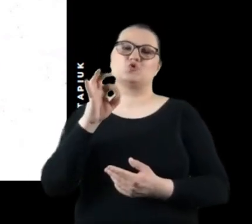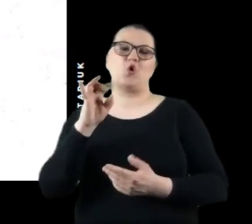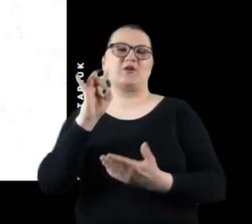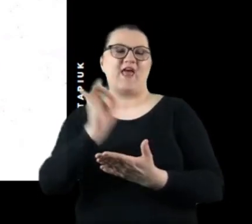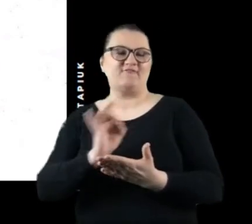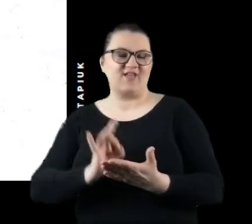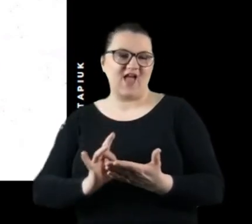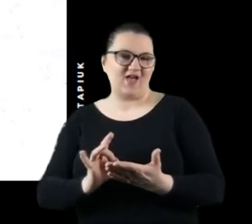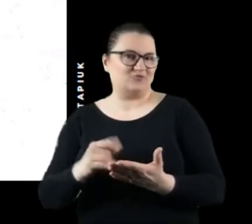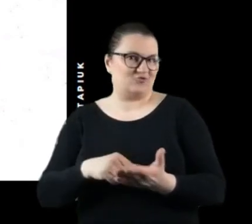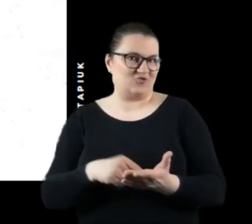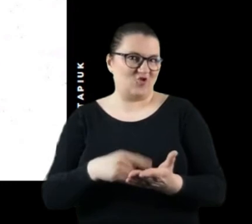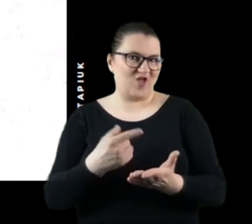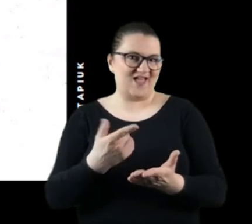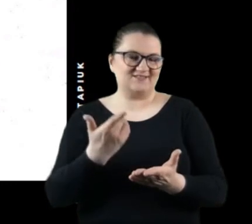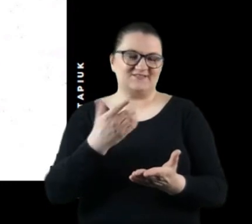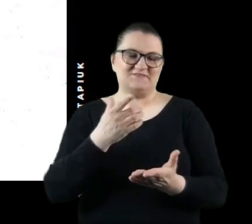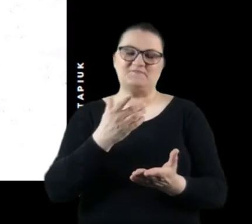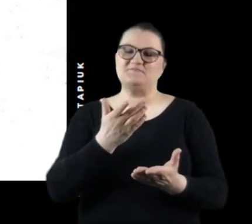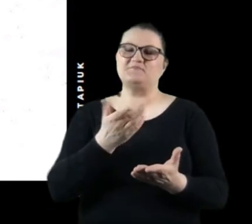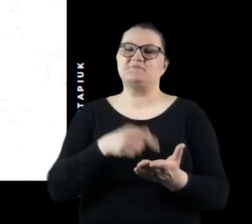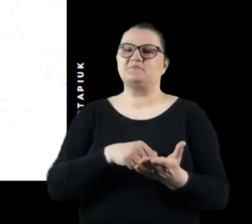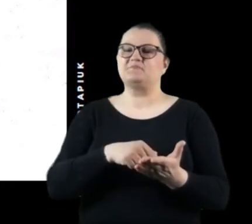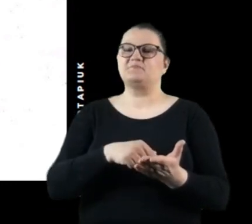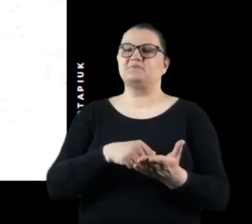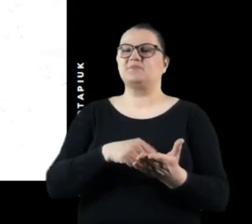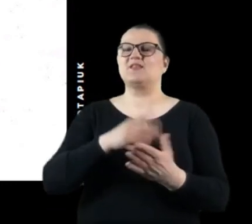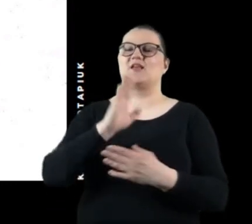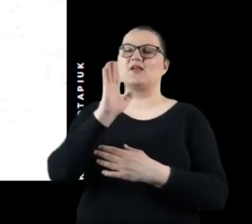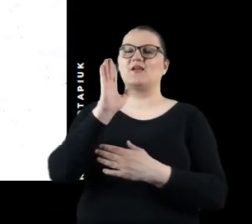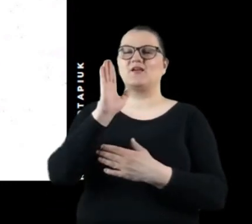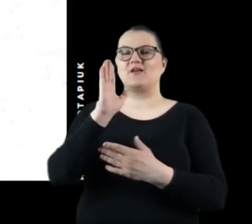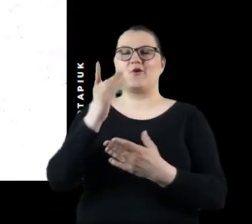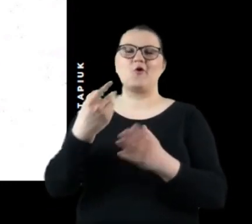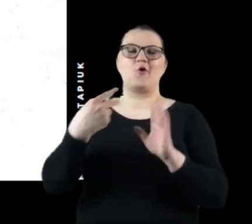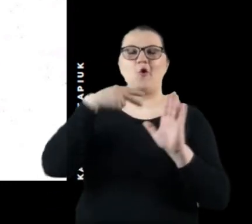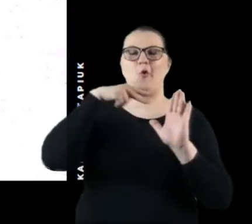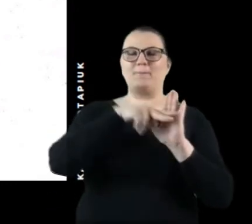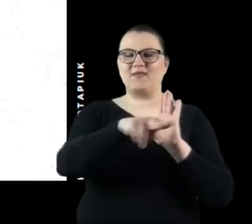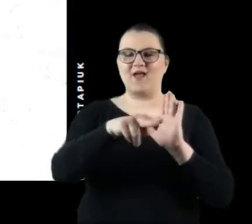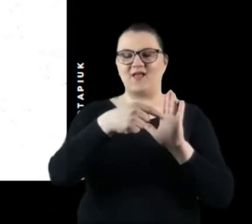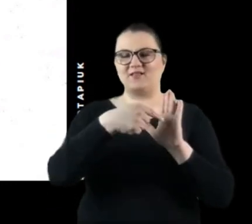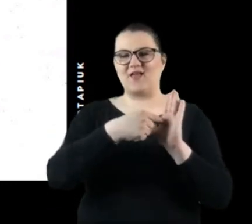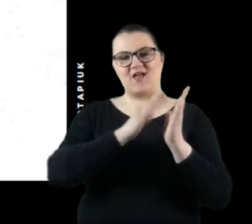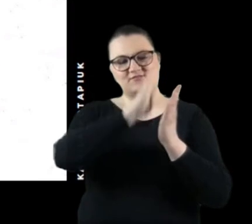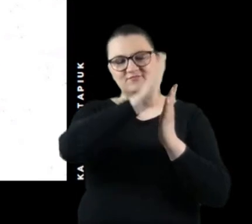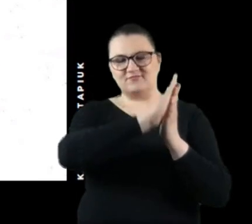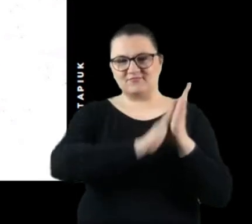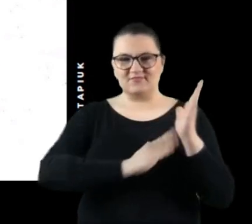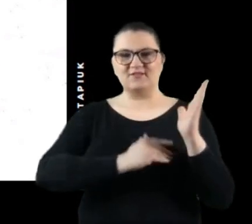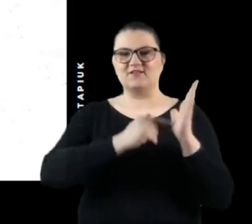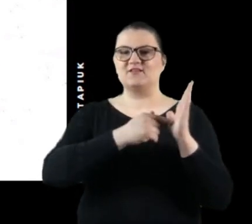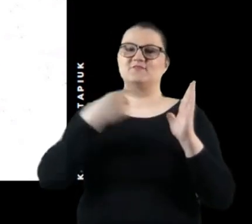Luksografia to nic innego jak odbijanie na powierzchni światłoczułej